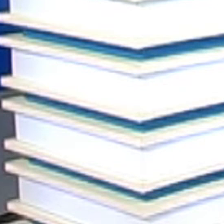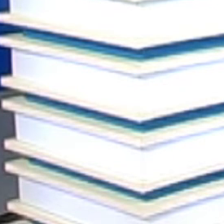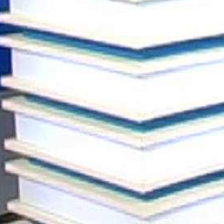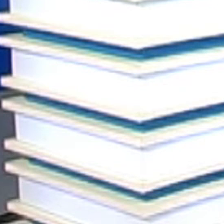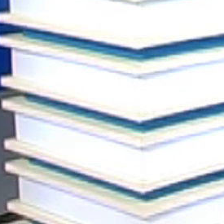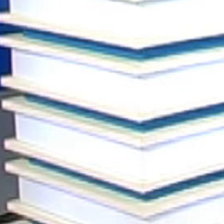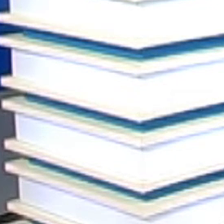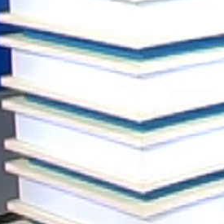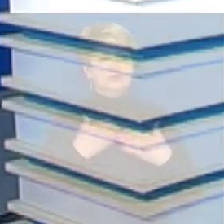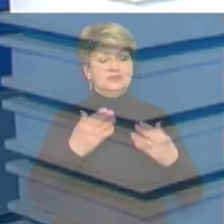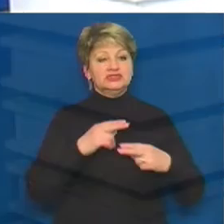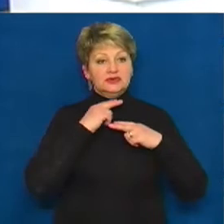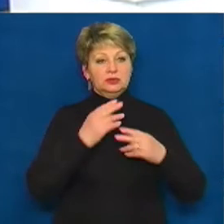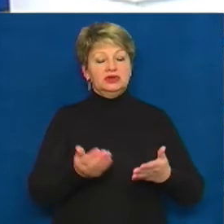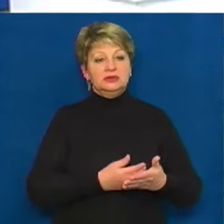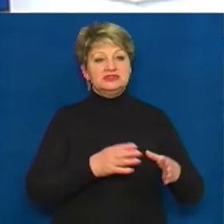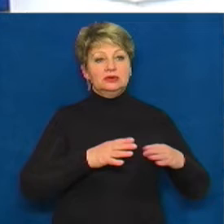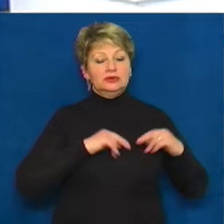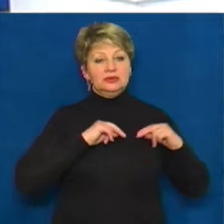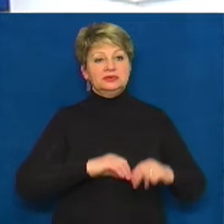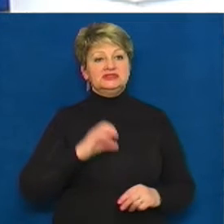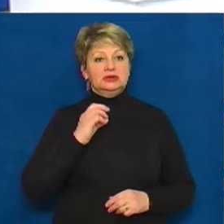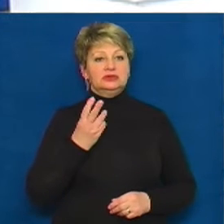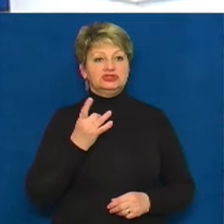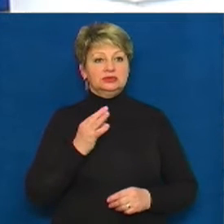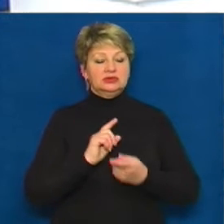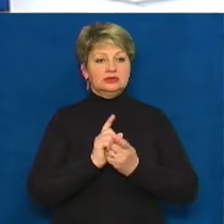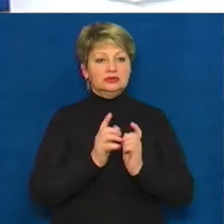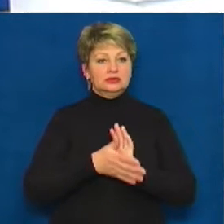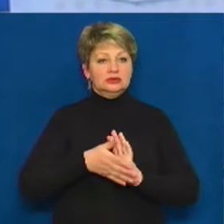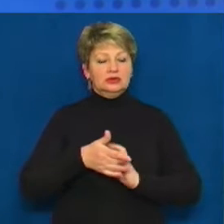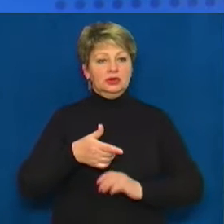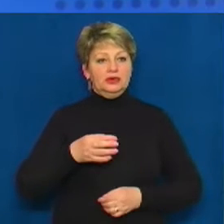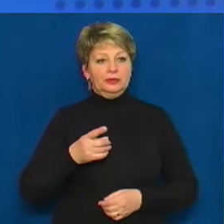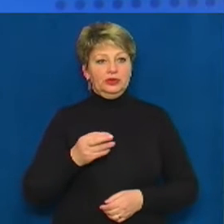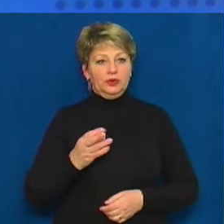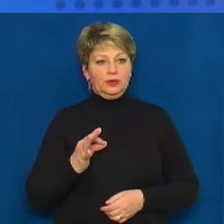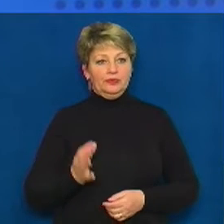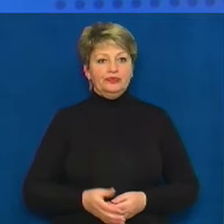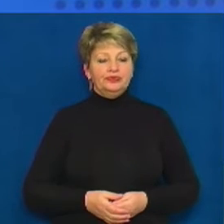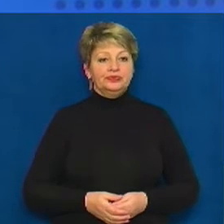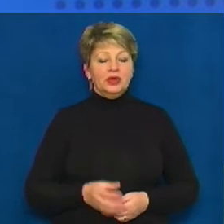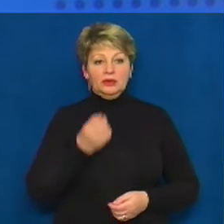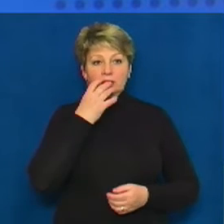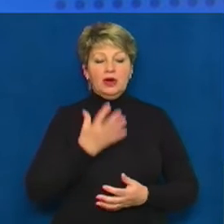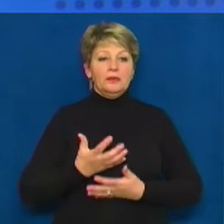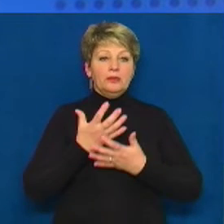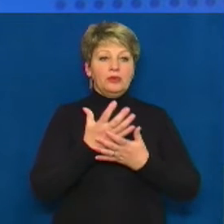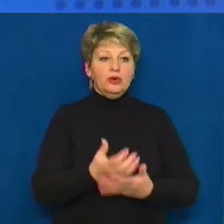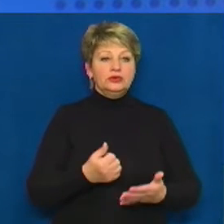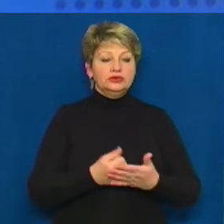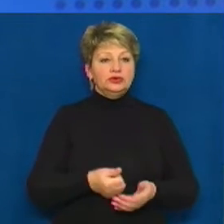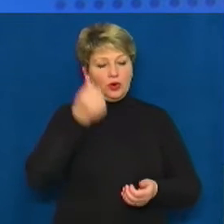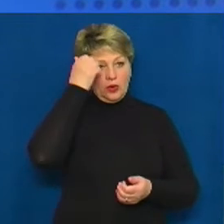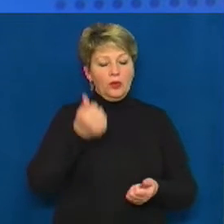Вітаю до вашої ваги новини. У студії працює Станіслав Шема, джестова мова Галина Абраменко. Покладанням квітів до пам'ятника